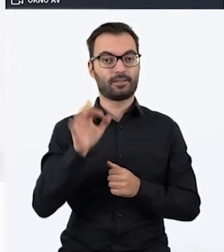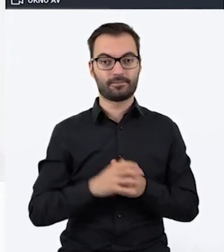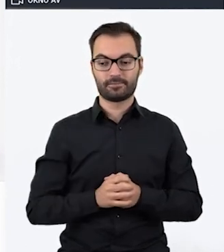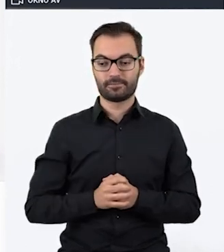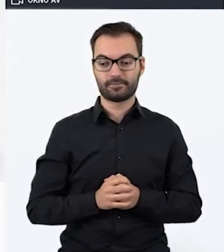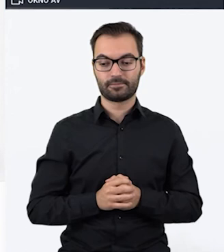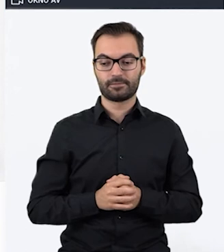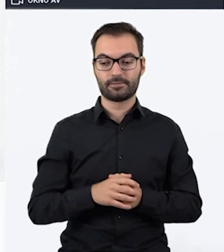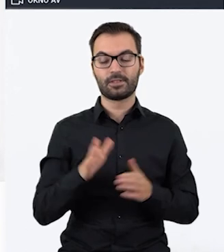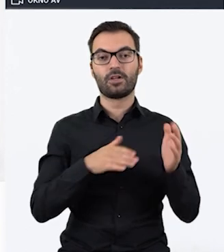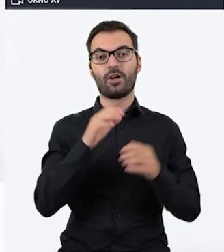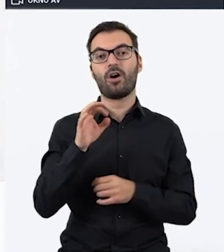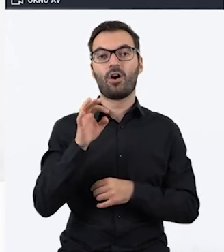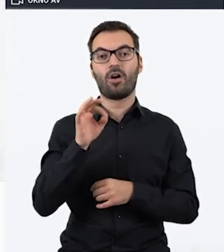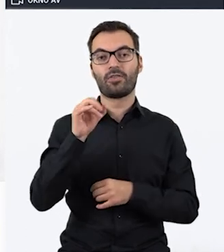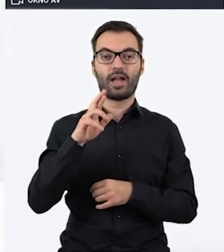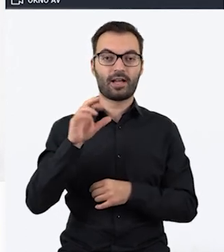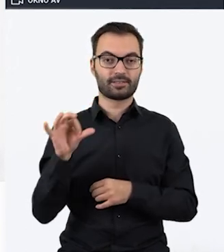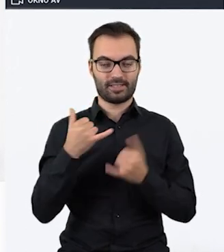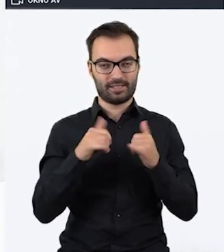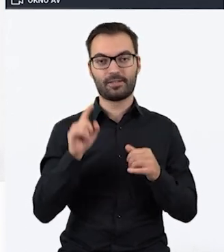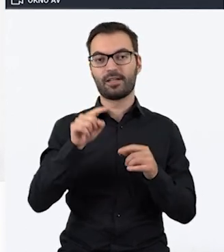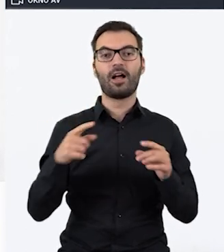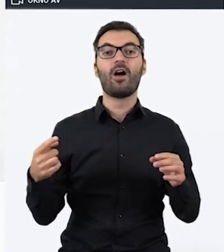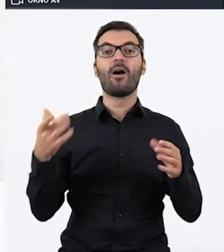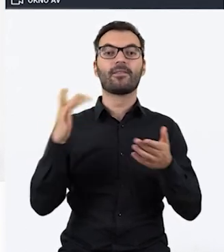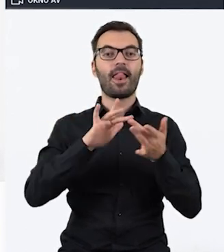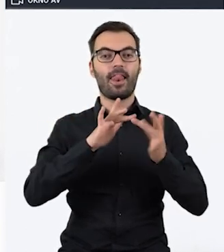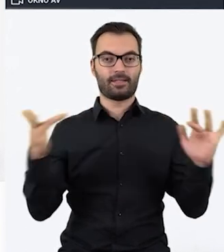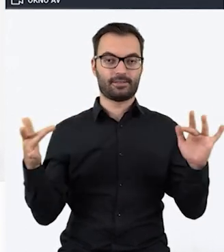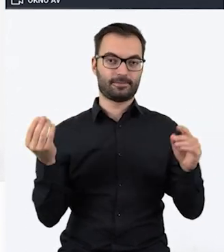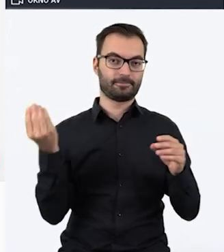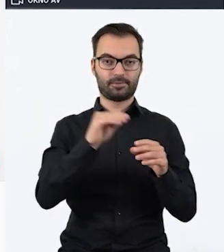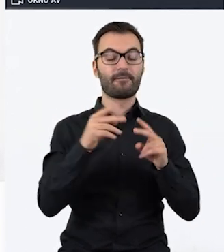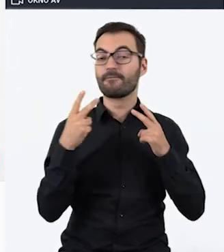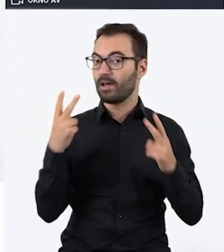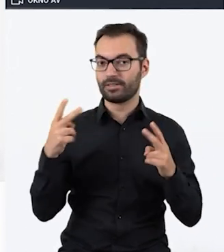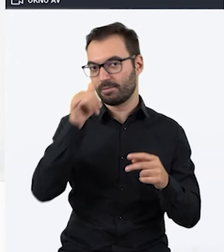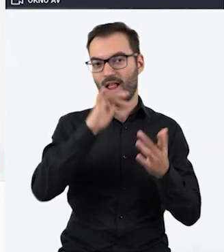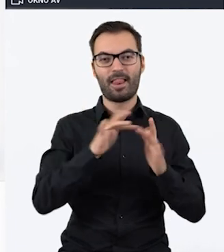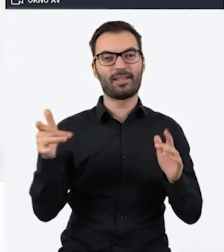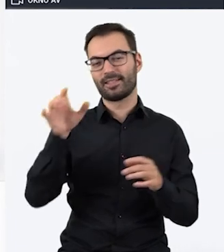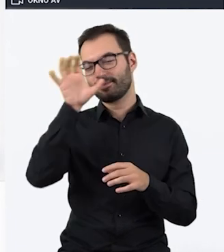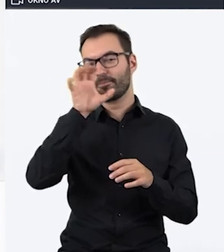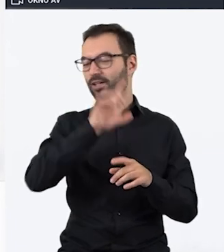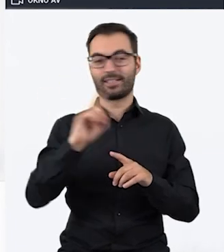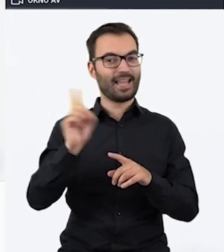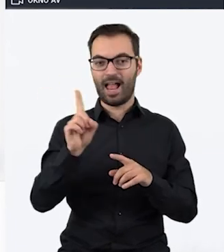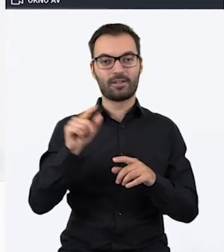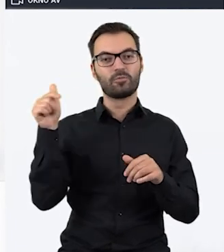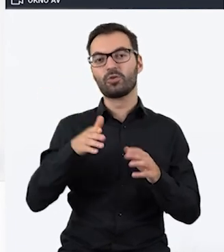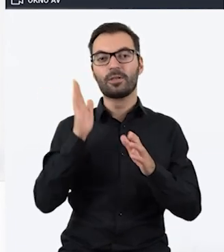Others i tu wkleić link do osadzania. To jest dość ważne, że to nie może być link z przeglądarki, tylko to musi być link do